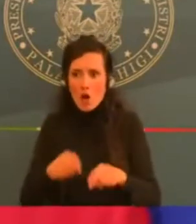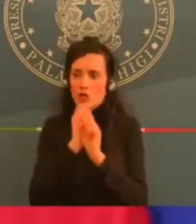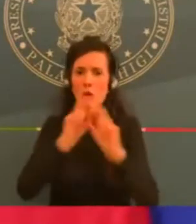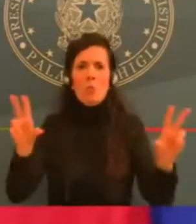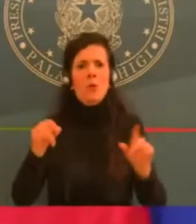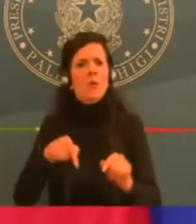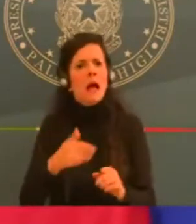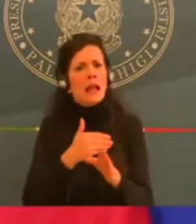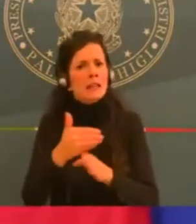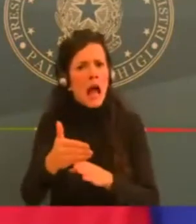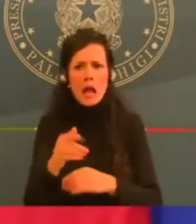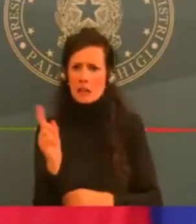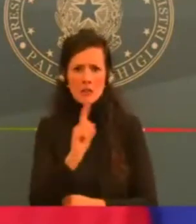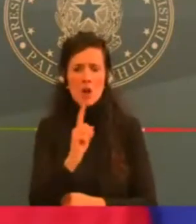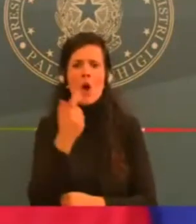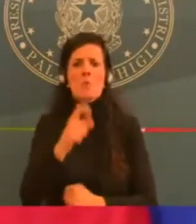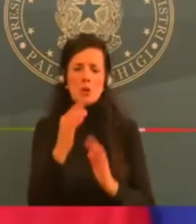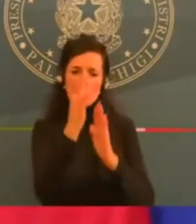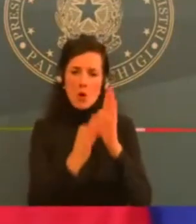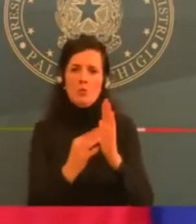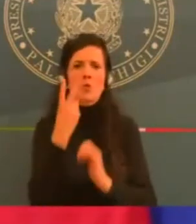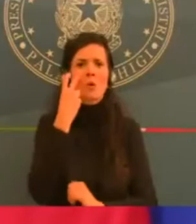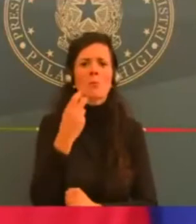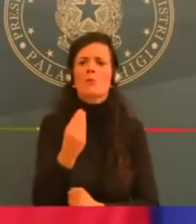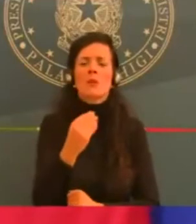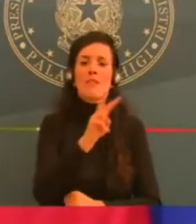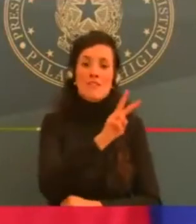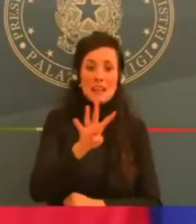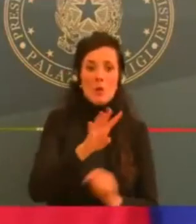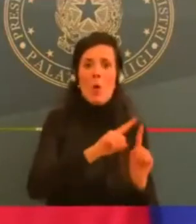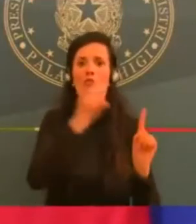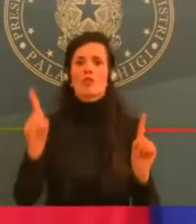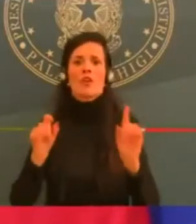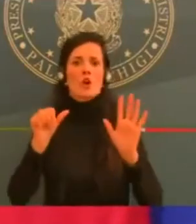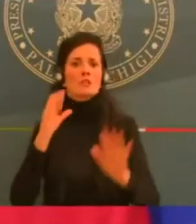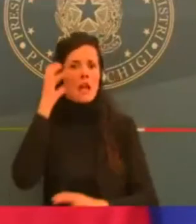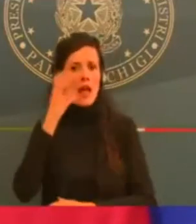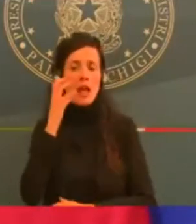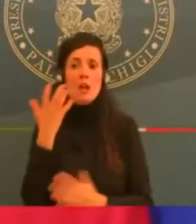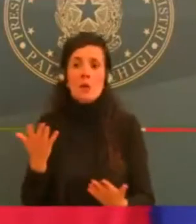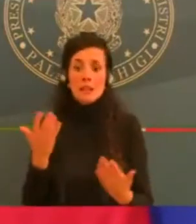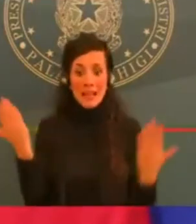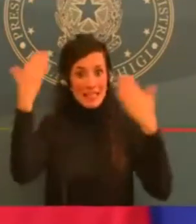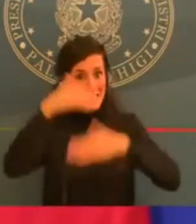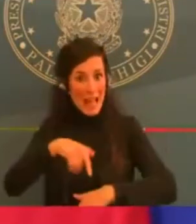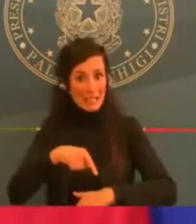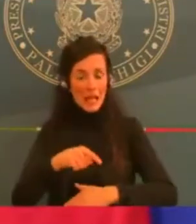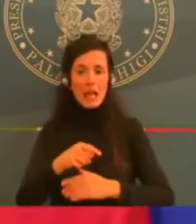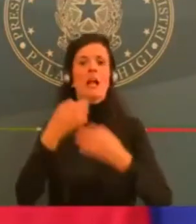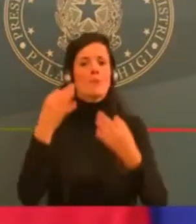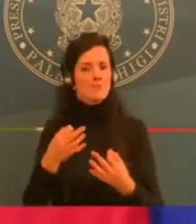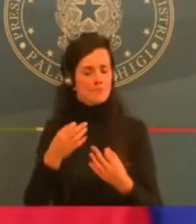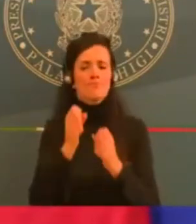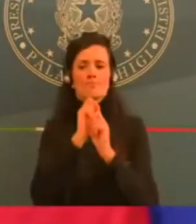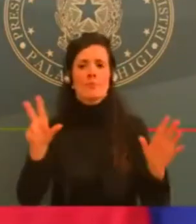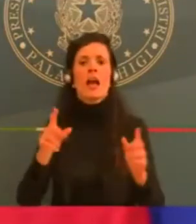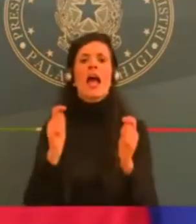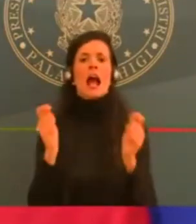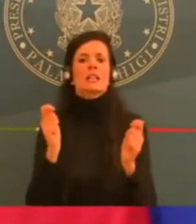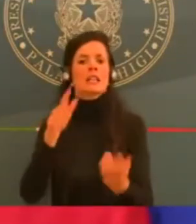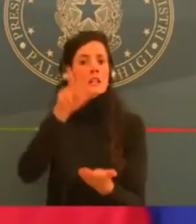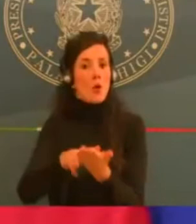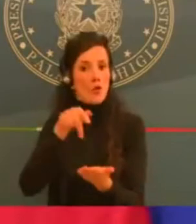interveniamo preventivamente e contestualmente mettiamo sul piatto 645 milioni che abbiamo trovato in queste ore.